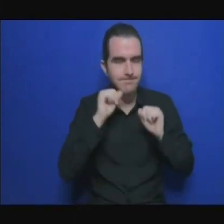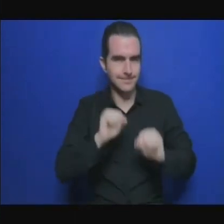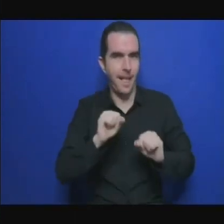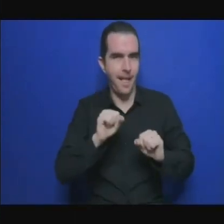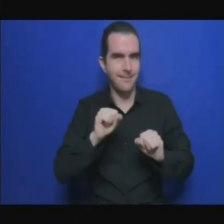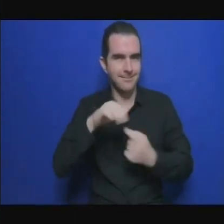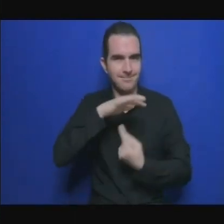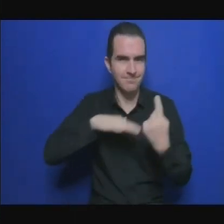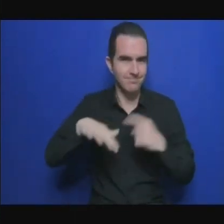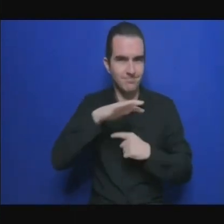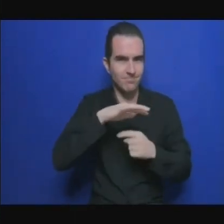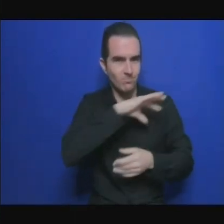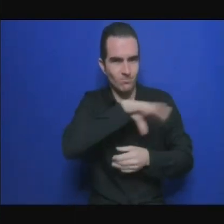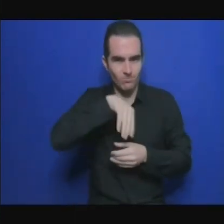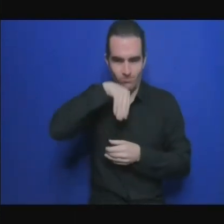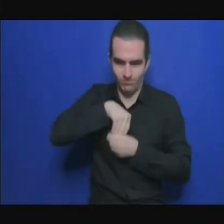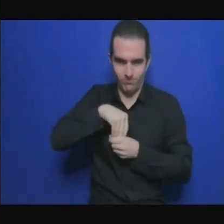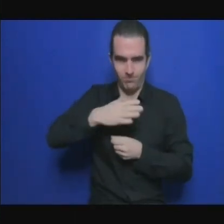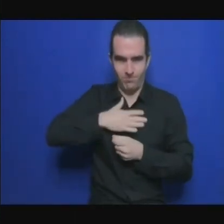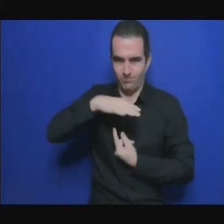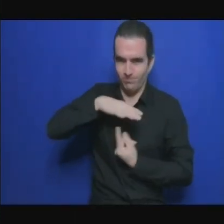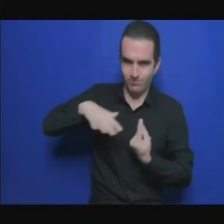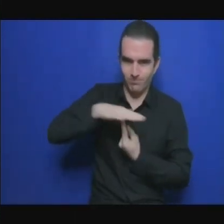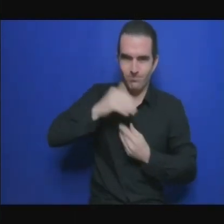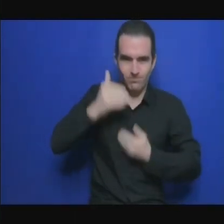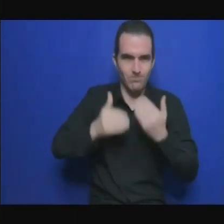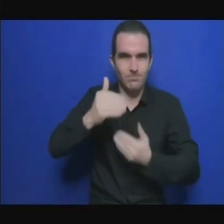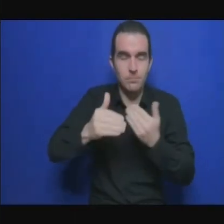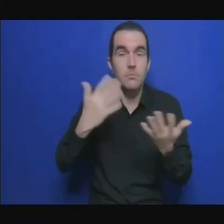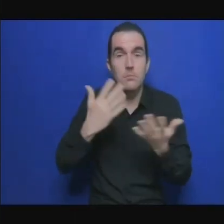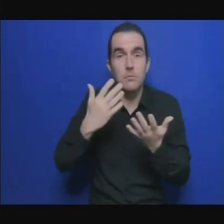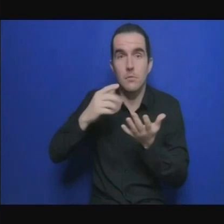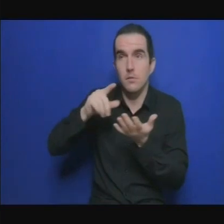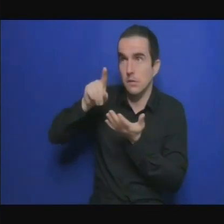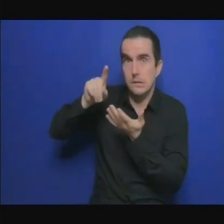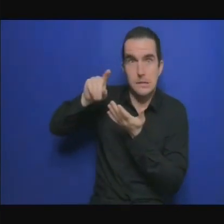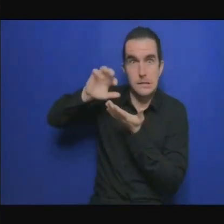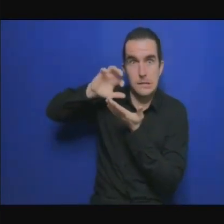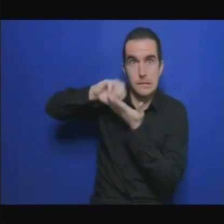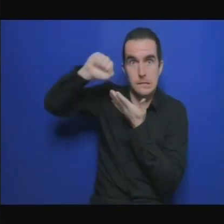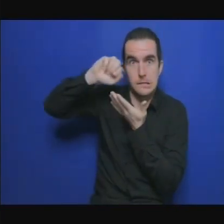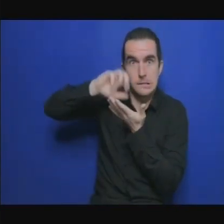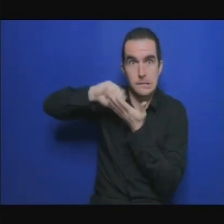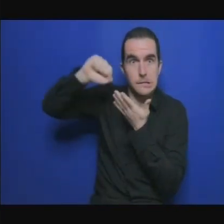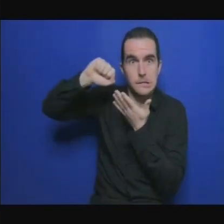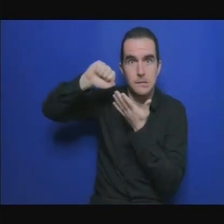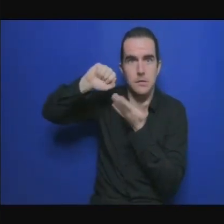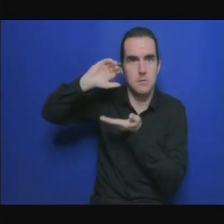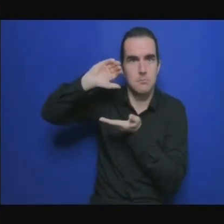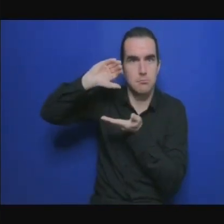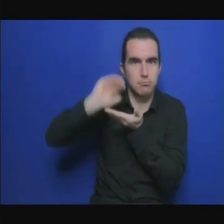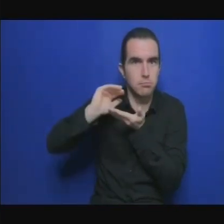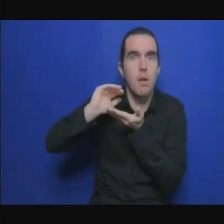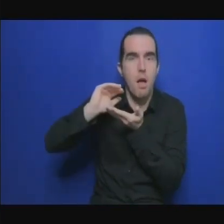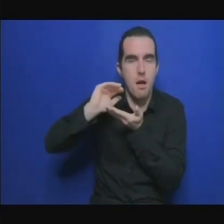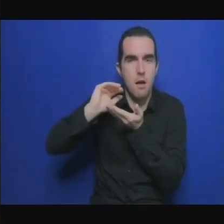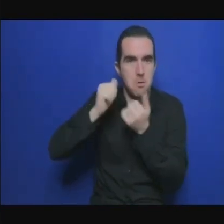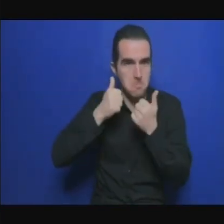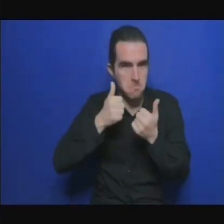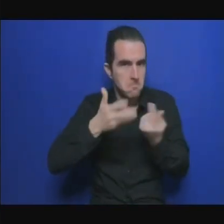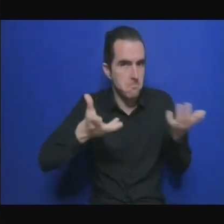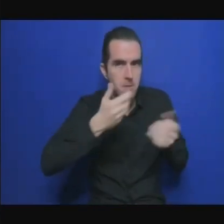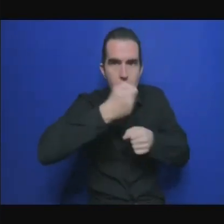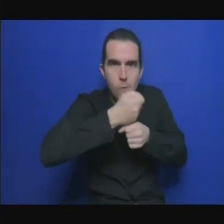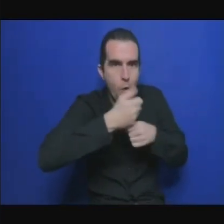dans des institutions africaines voilà il y a des solutions endogènes qu'on peut mettre en place qui ne pas chères mais il faut soutenir la recherche